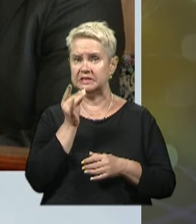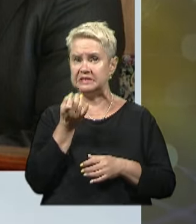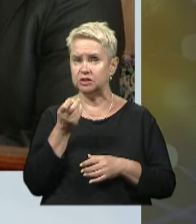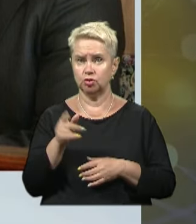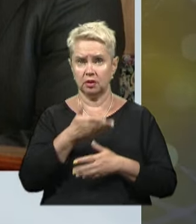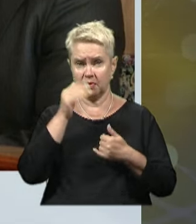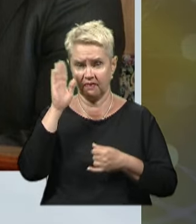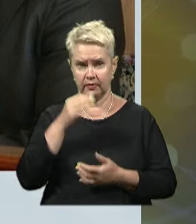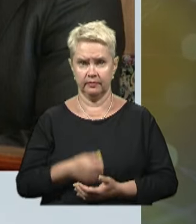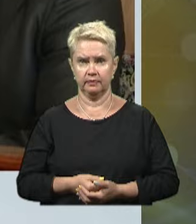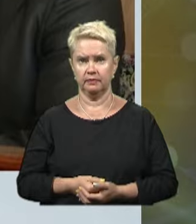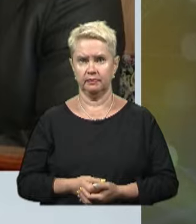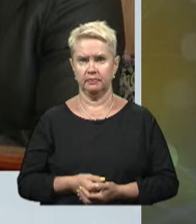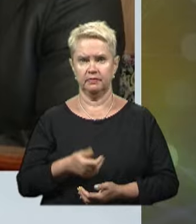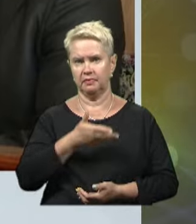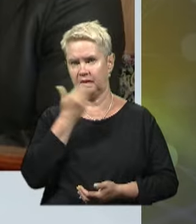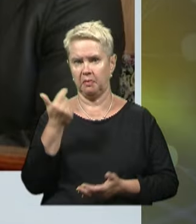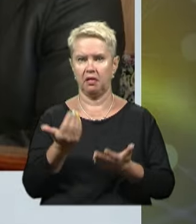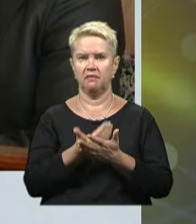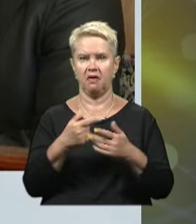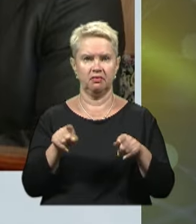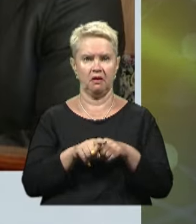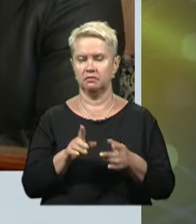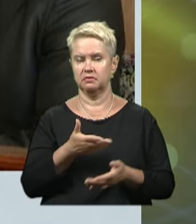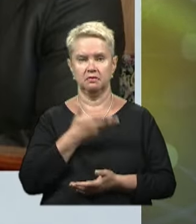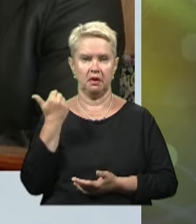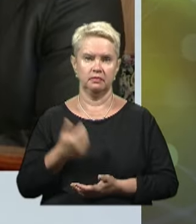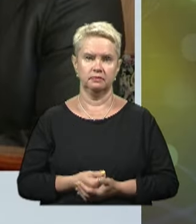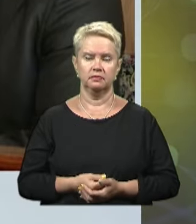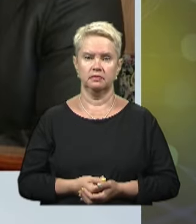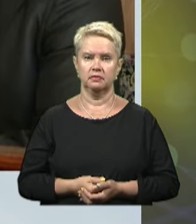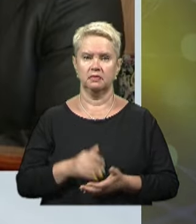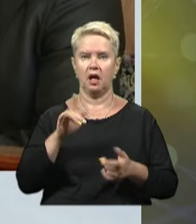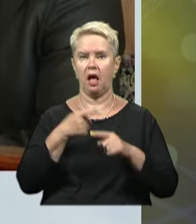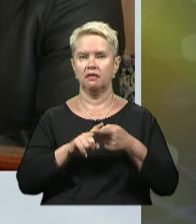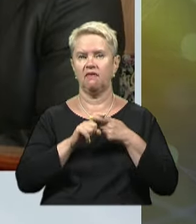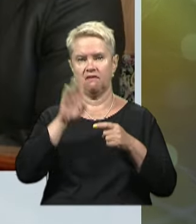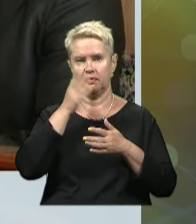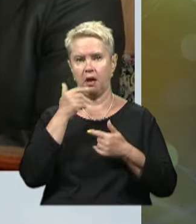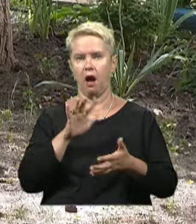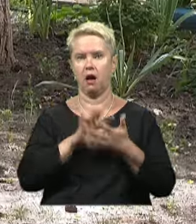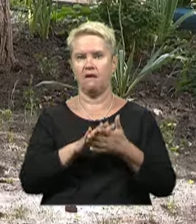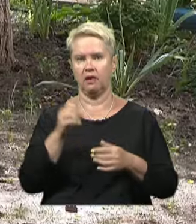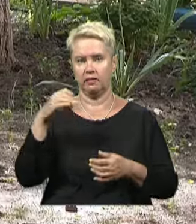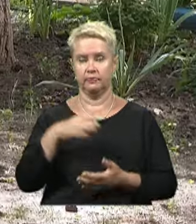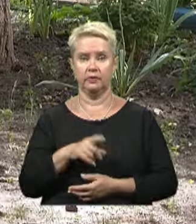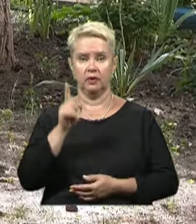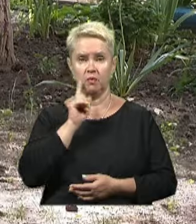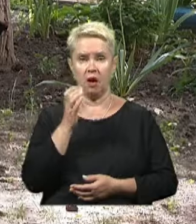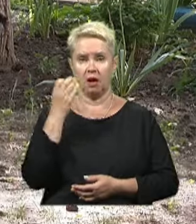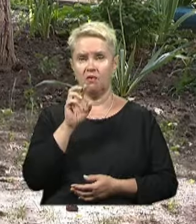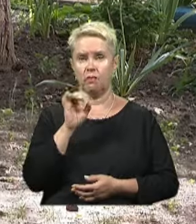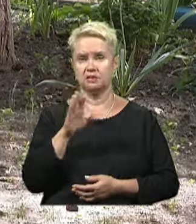там немає води. Немає, немає такої інформації. Все виключно в графіках відключення електроенергії. Поки у